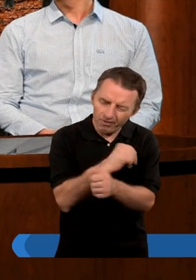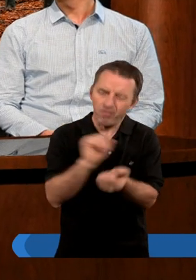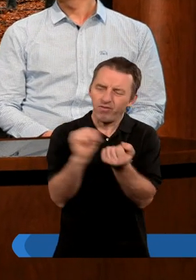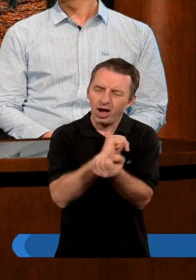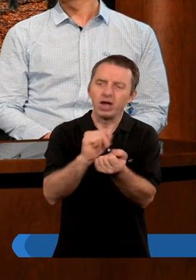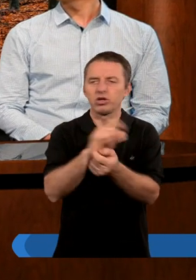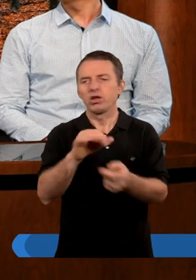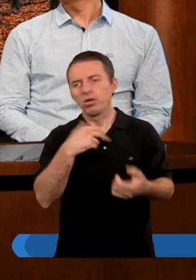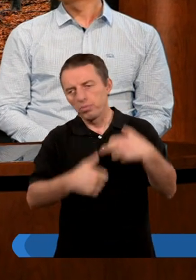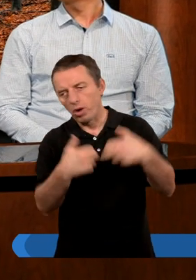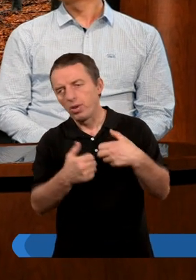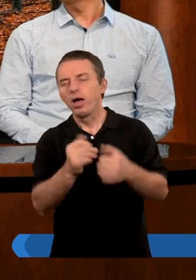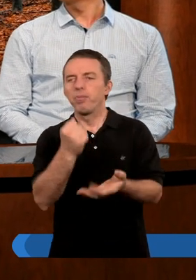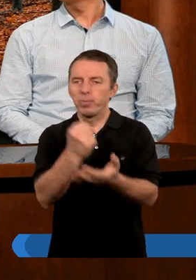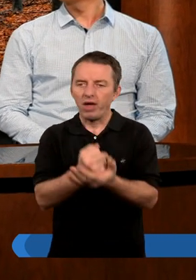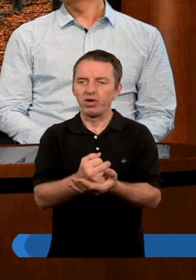wytrwać na tej Bożej,